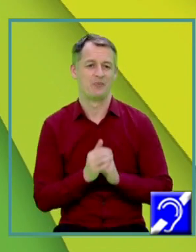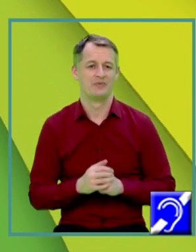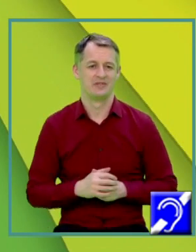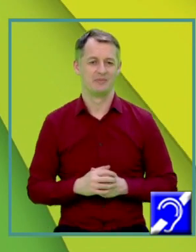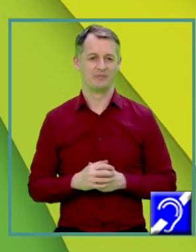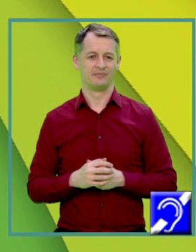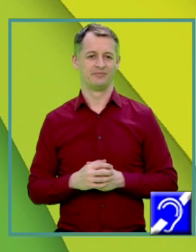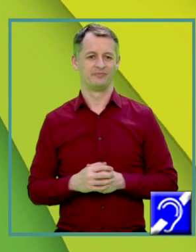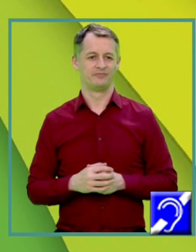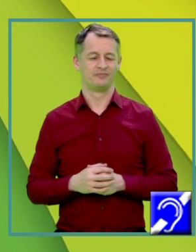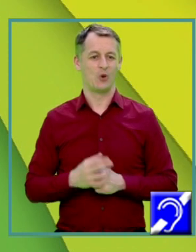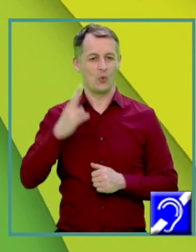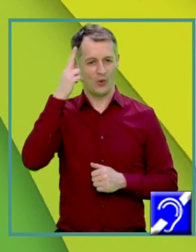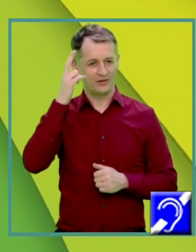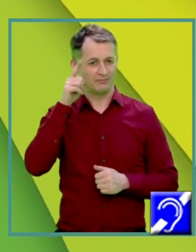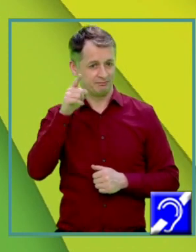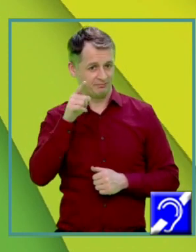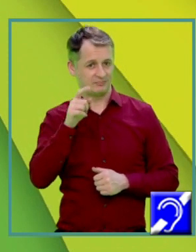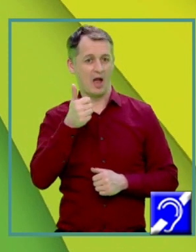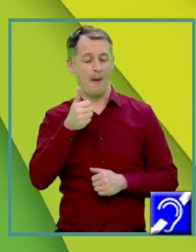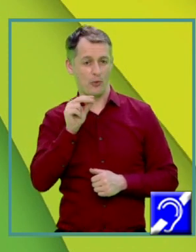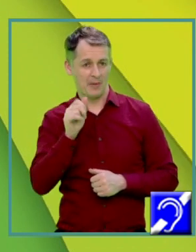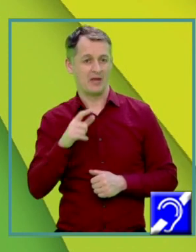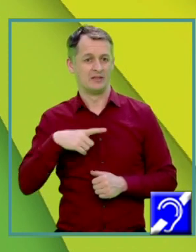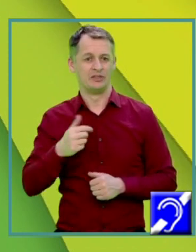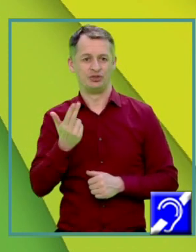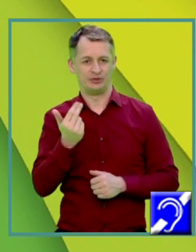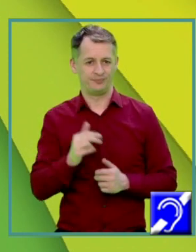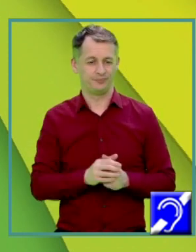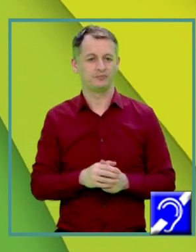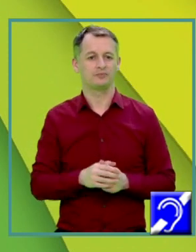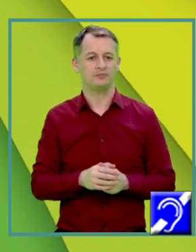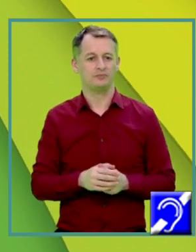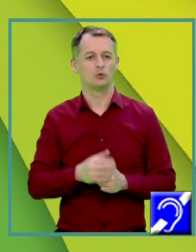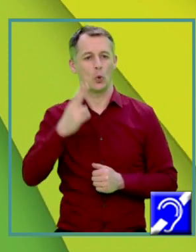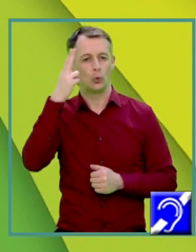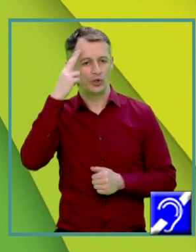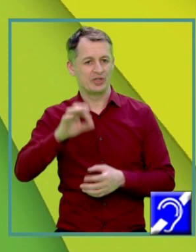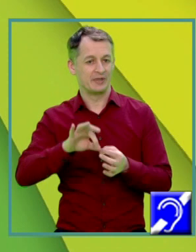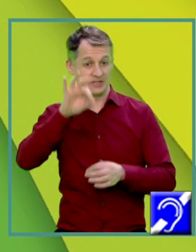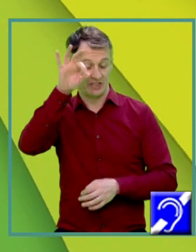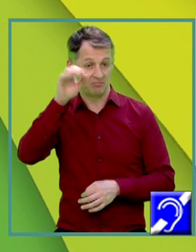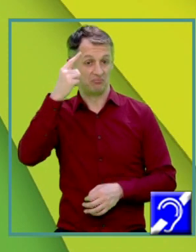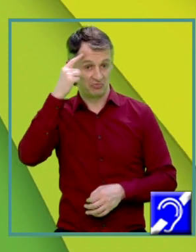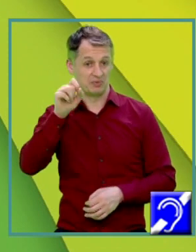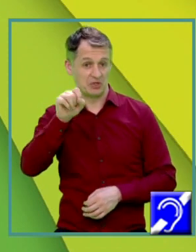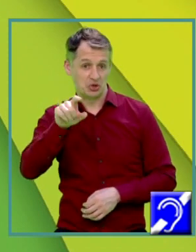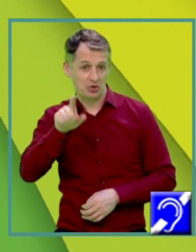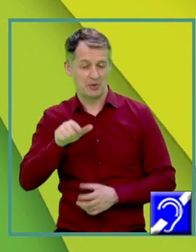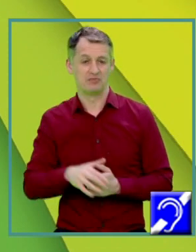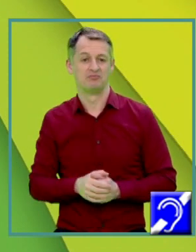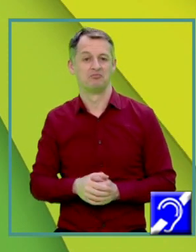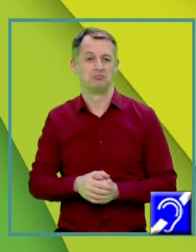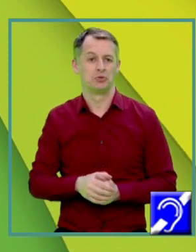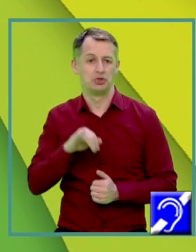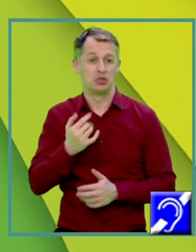apotema piramidei că este 15, cunoaștem înălțimea că este 12 și